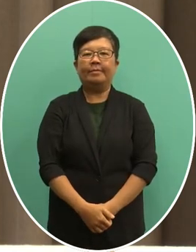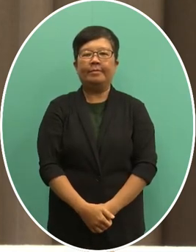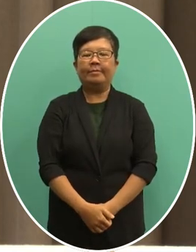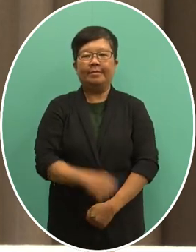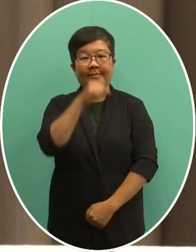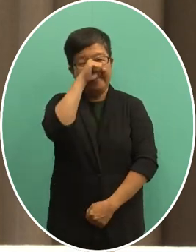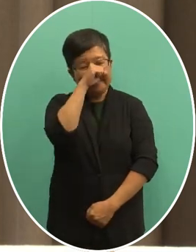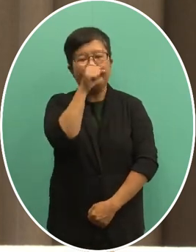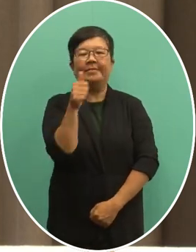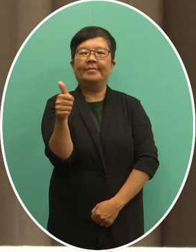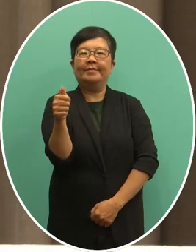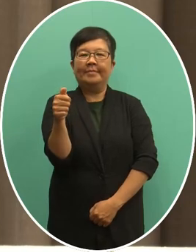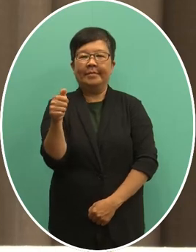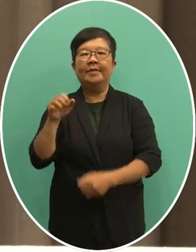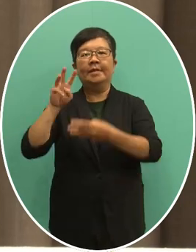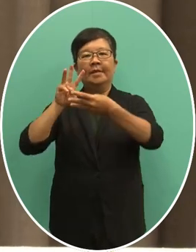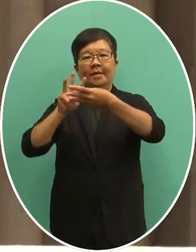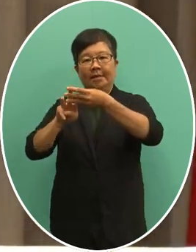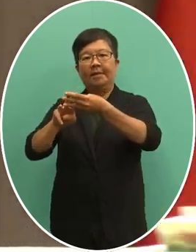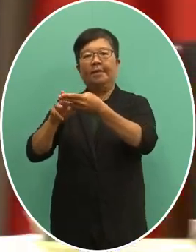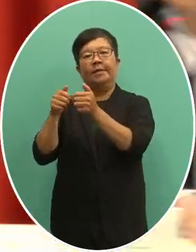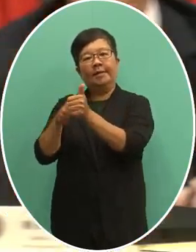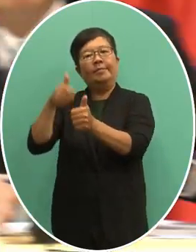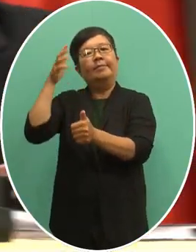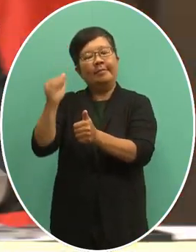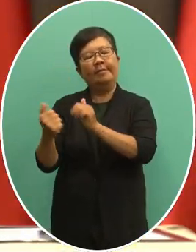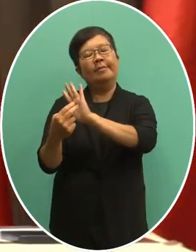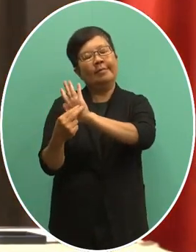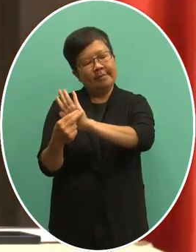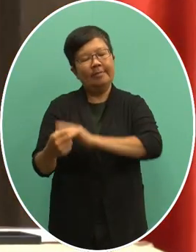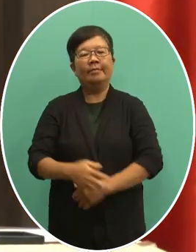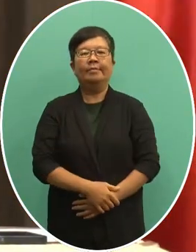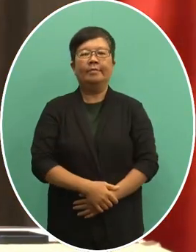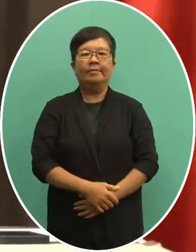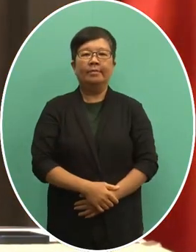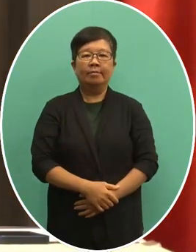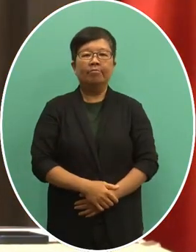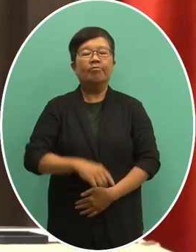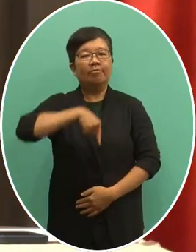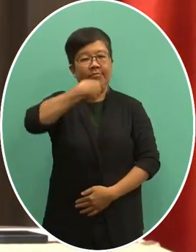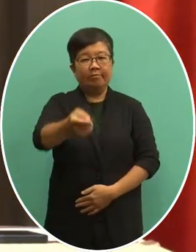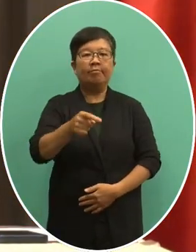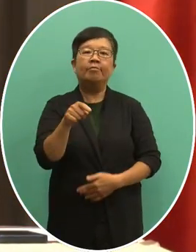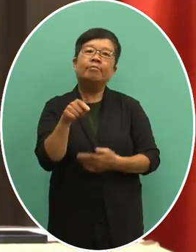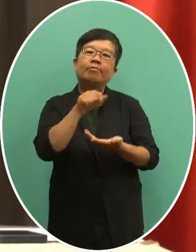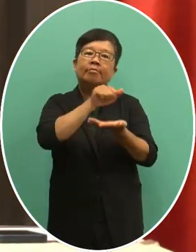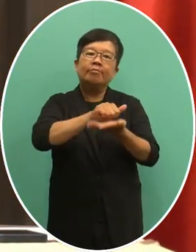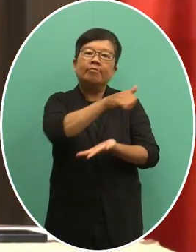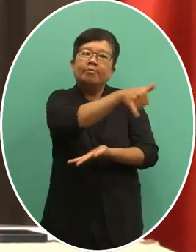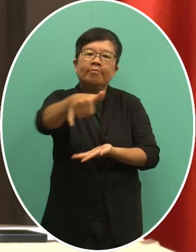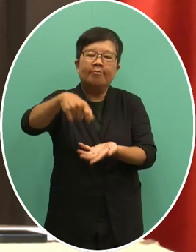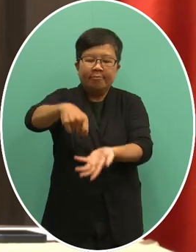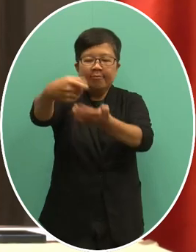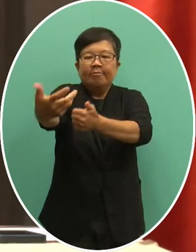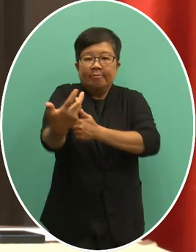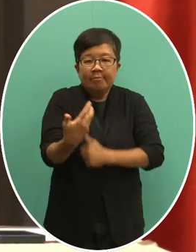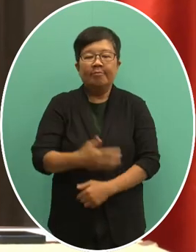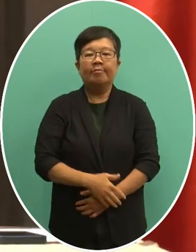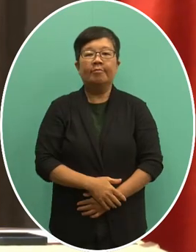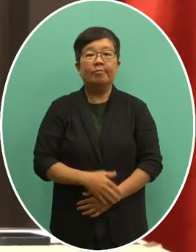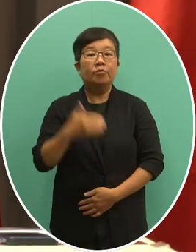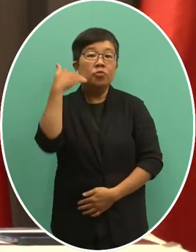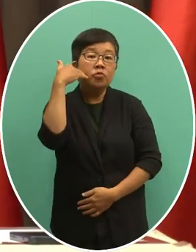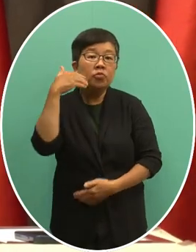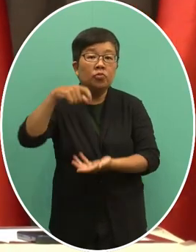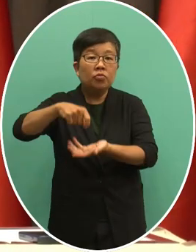我们非常谢谢田圣务次长的说明接下来我们就开放媒体朋友的提问如果